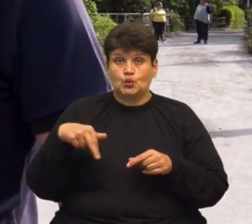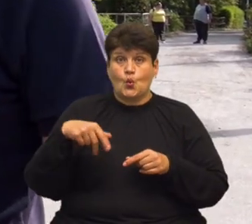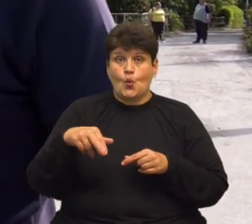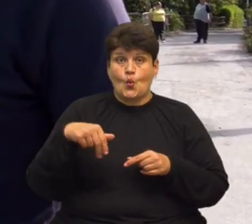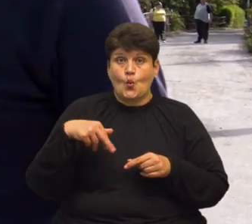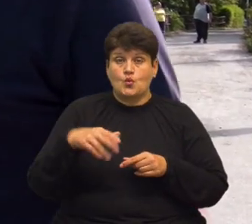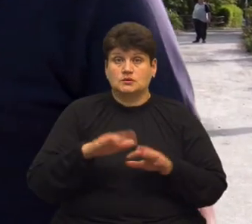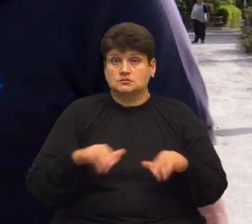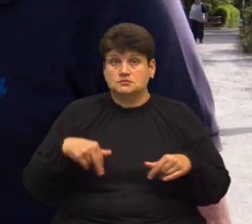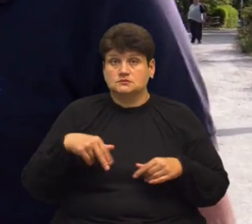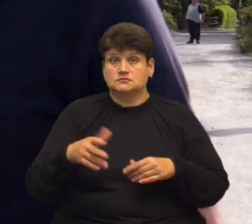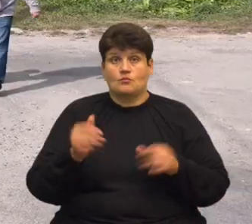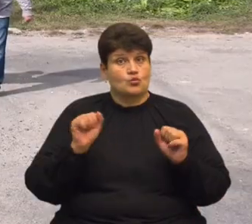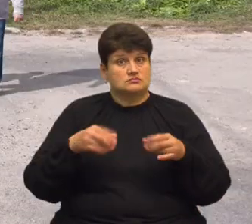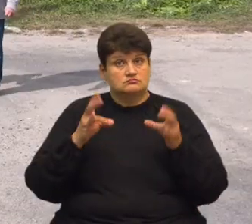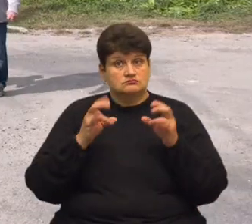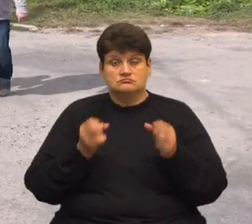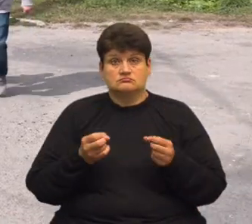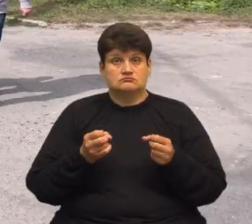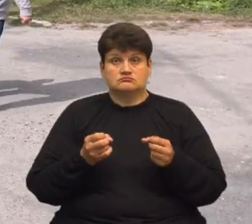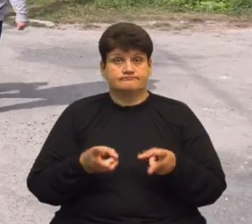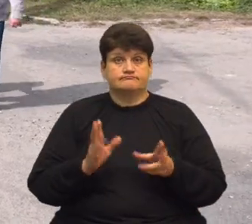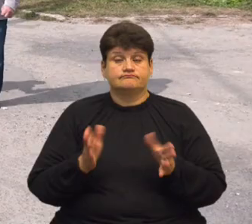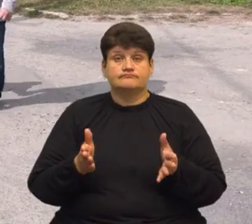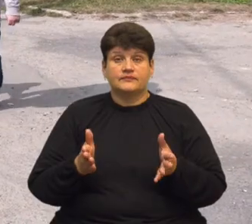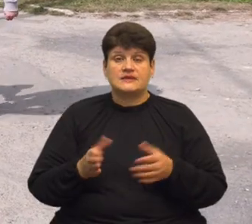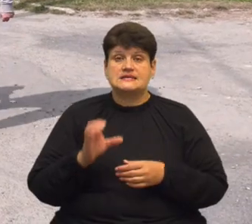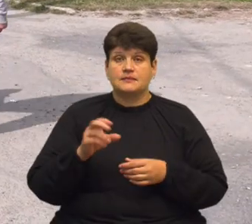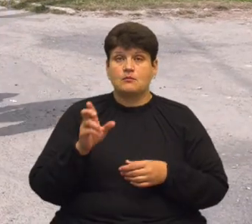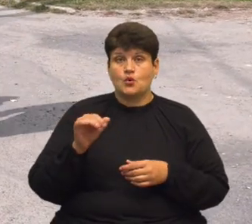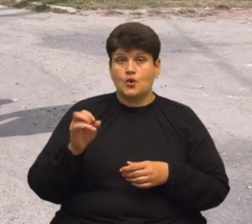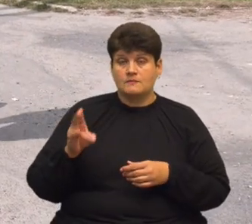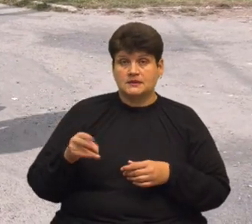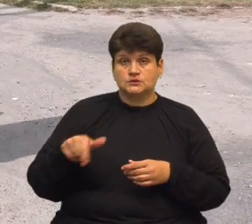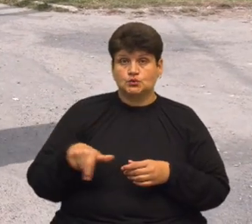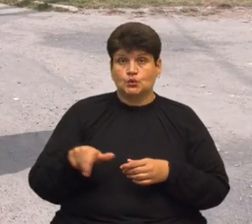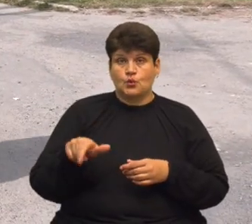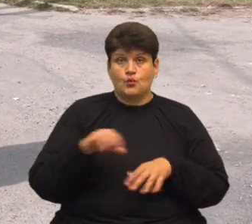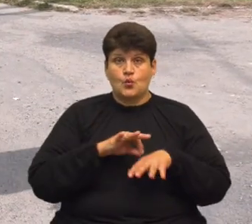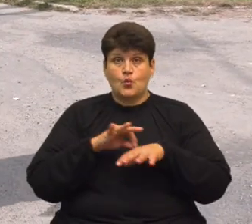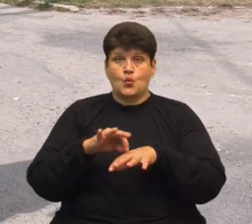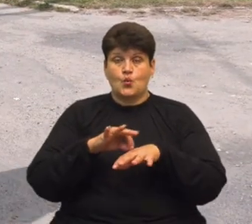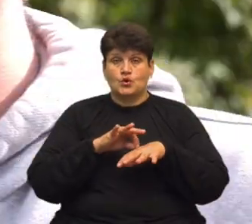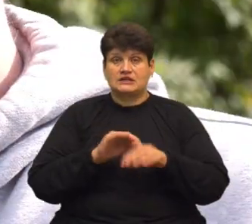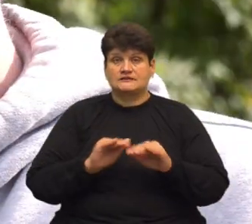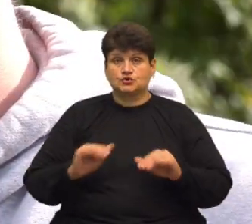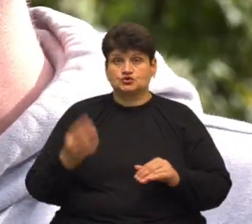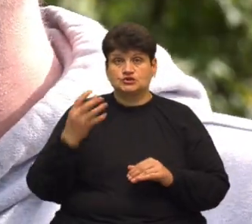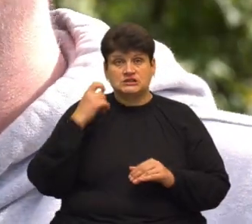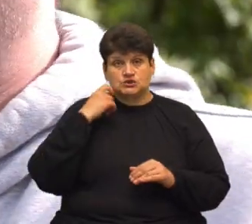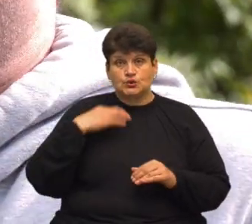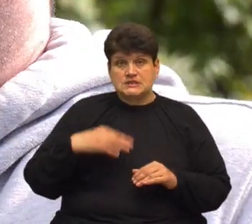можуть травмуватися. Степан Бобин дорогою попри котельню водить у дитсадок чотирирічного сина.